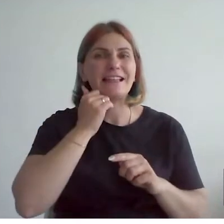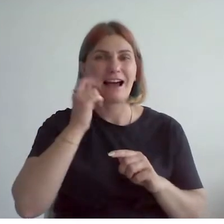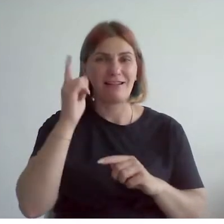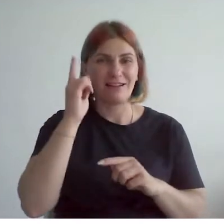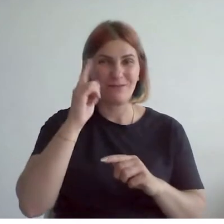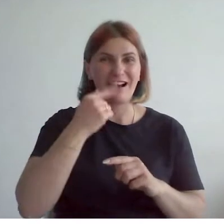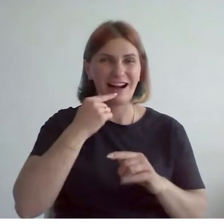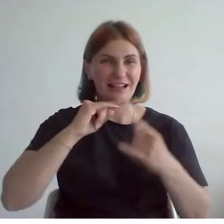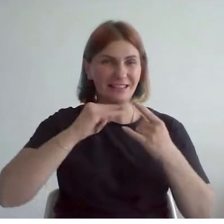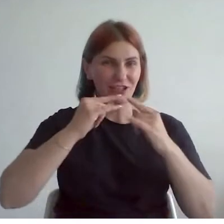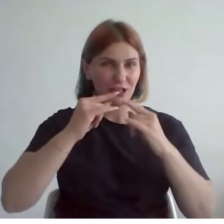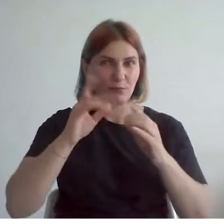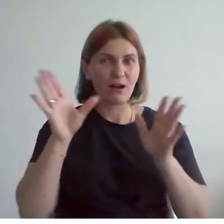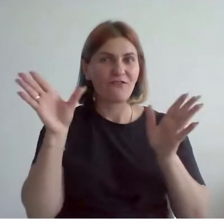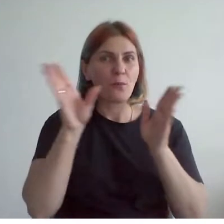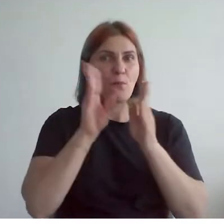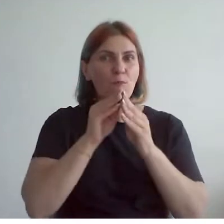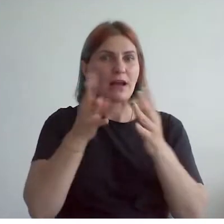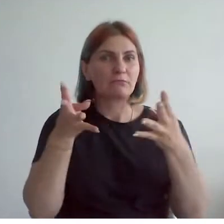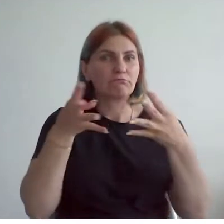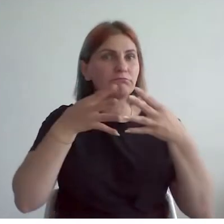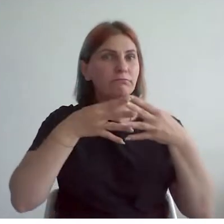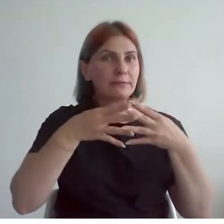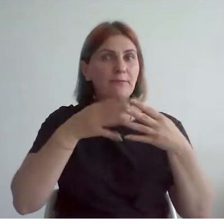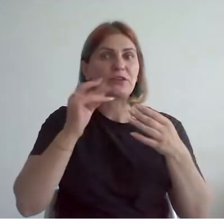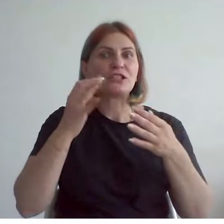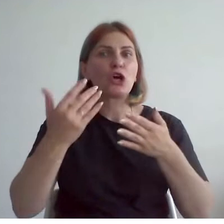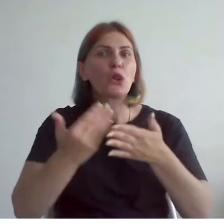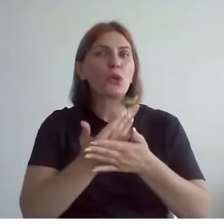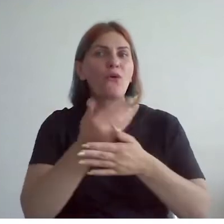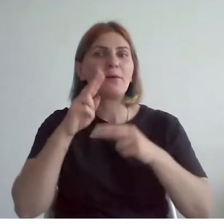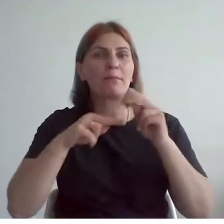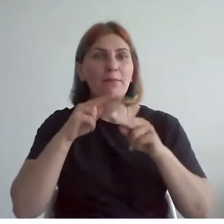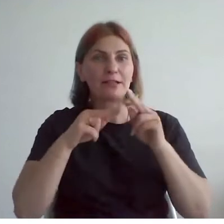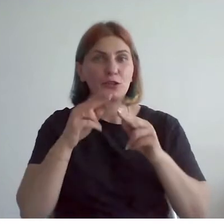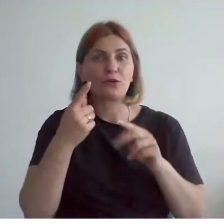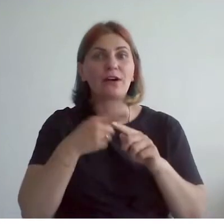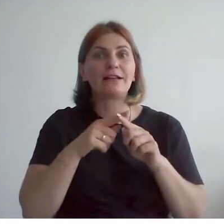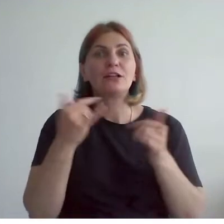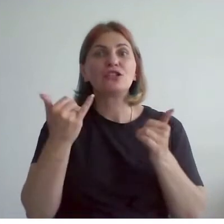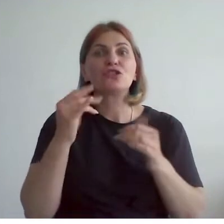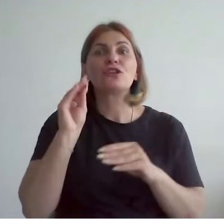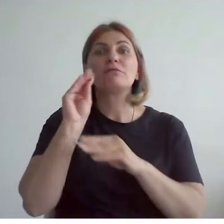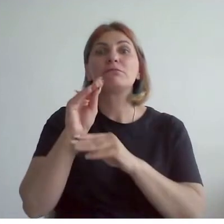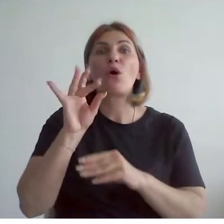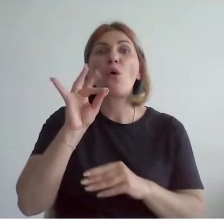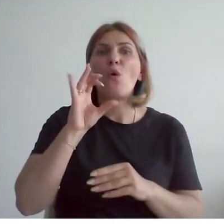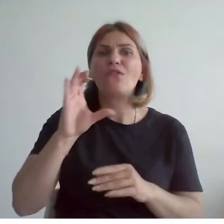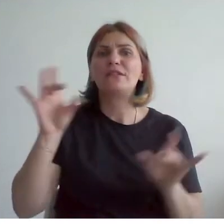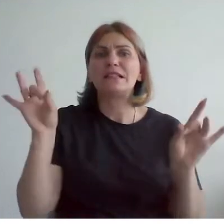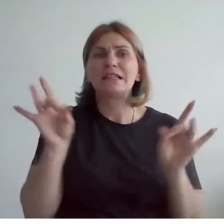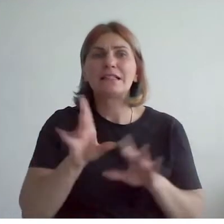кирпича с новыми постройками, в которых сейчас расположены офисы, рестораны, кафе.